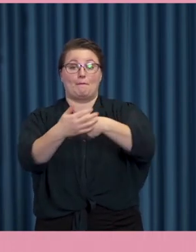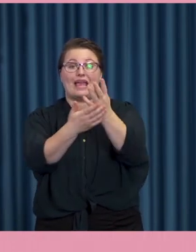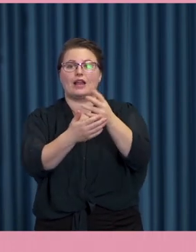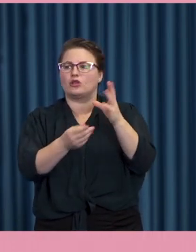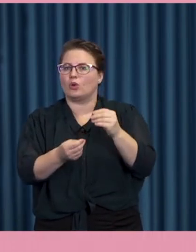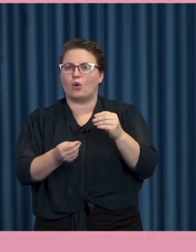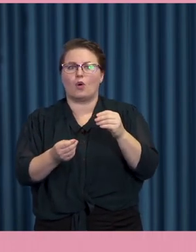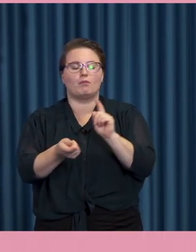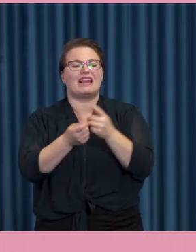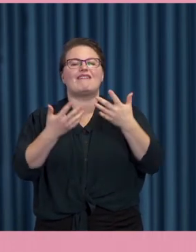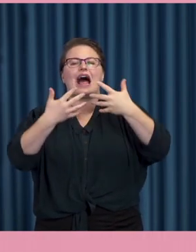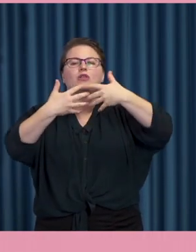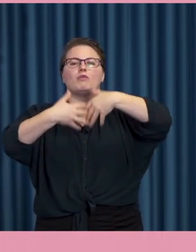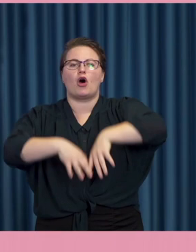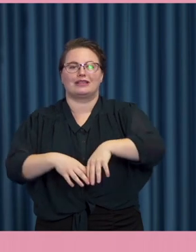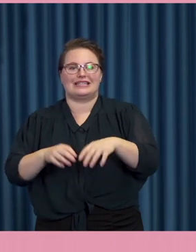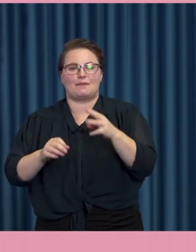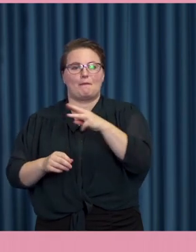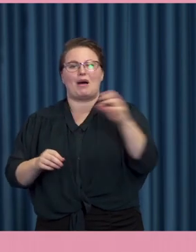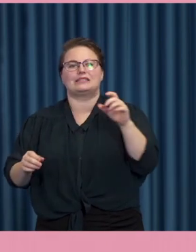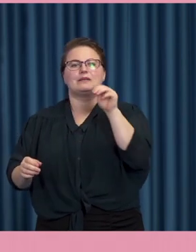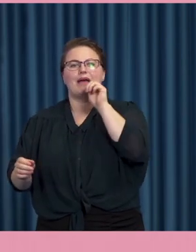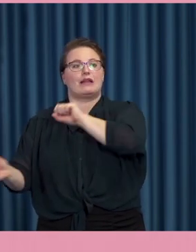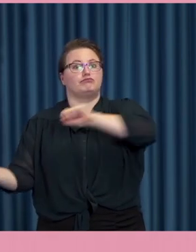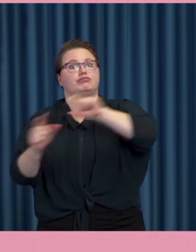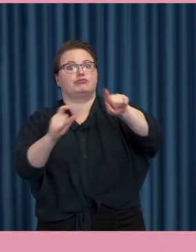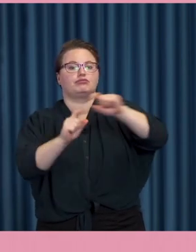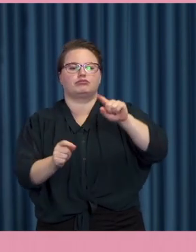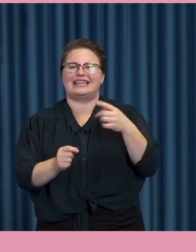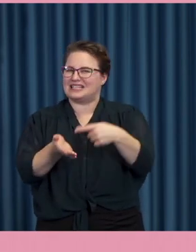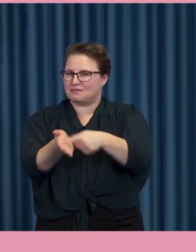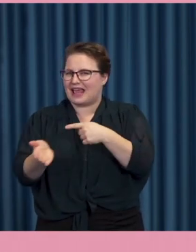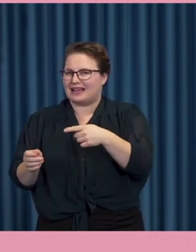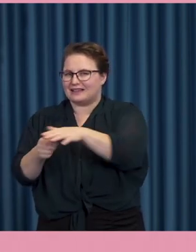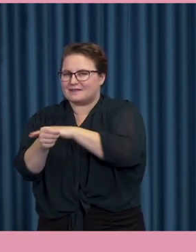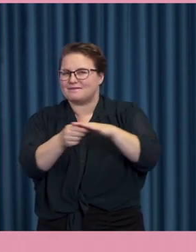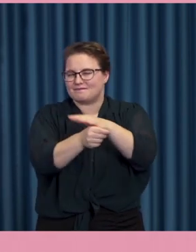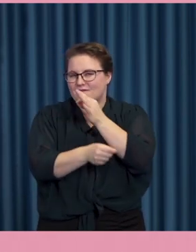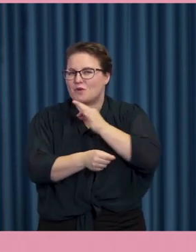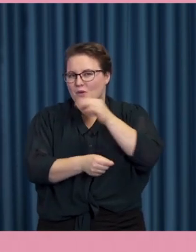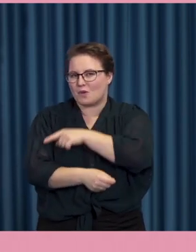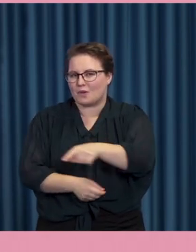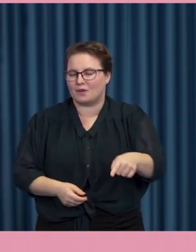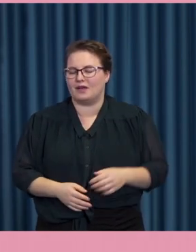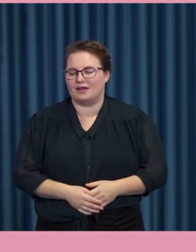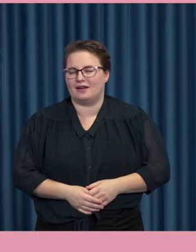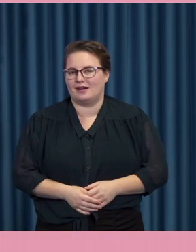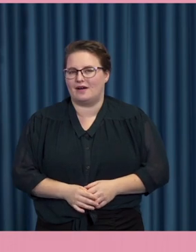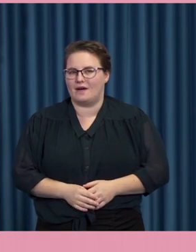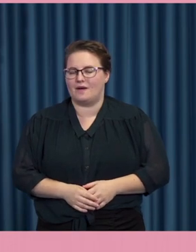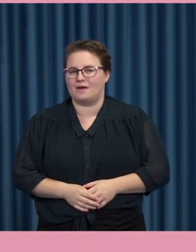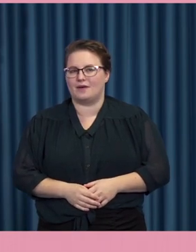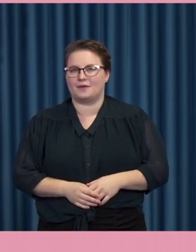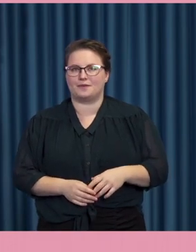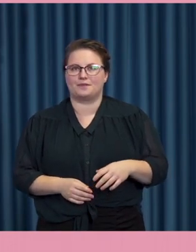automatiserade mejl som kom i vissa frågor just. Och det är ju, tänker jag, det är ju